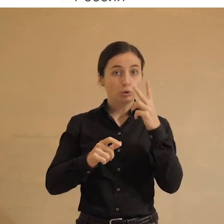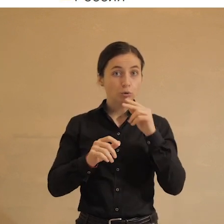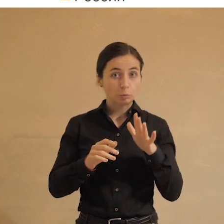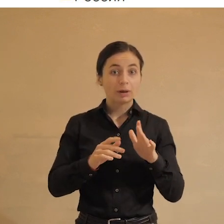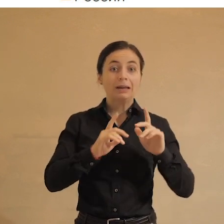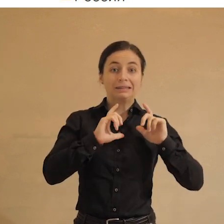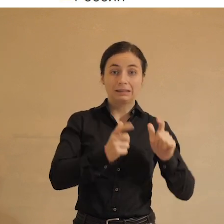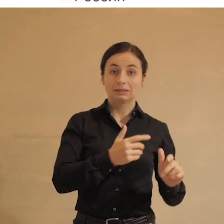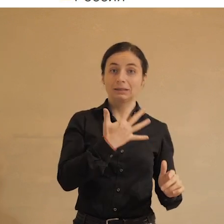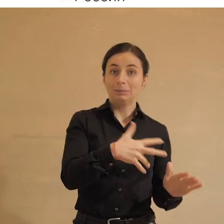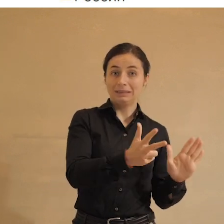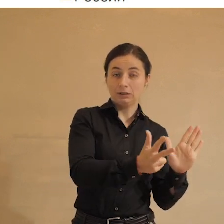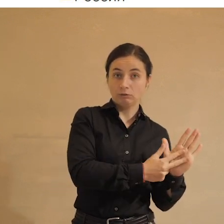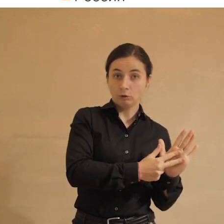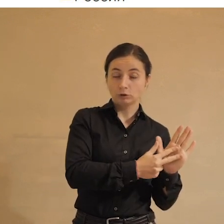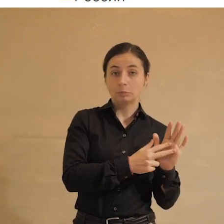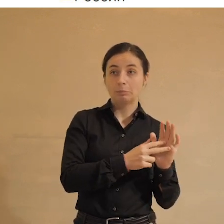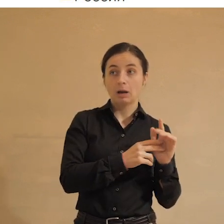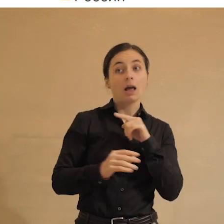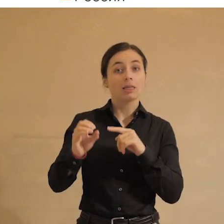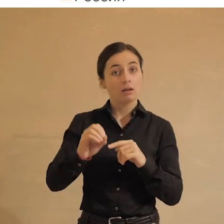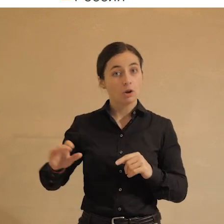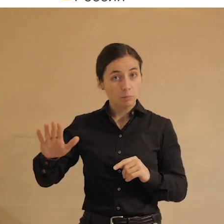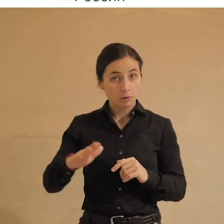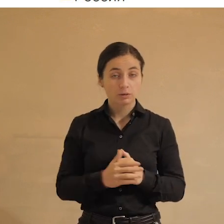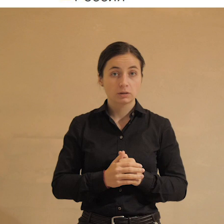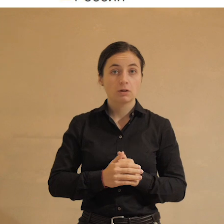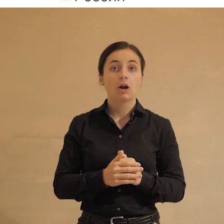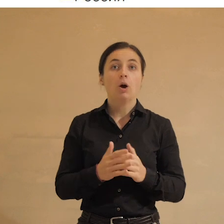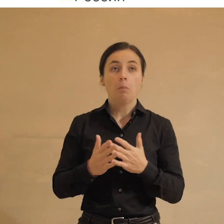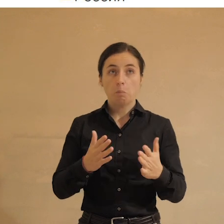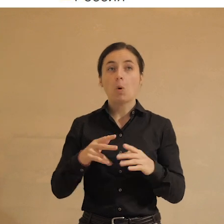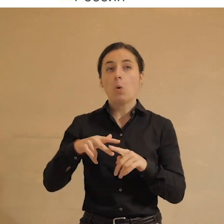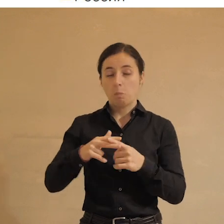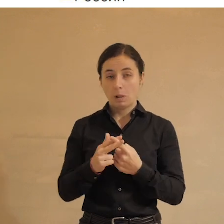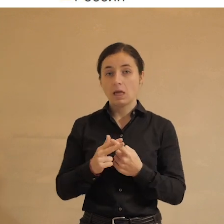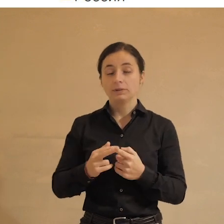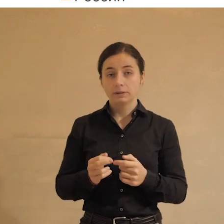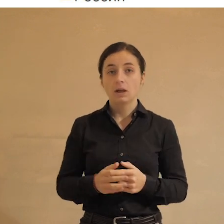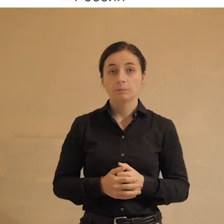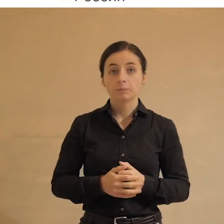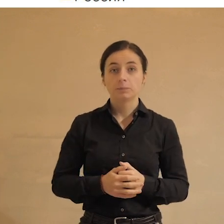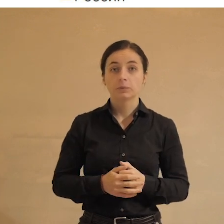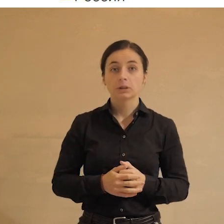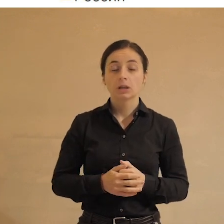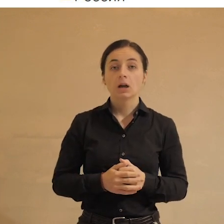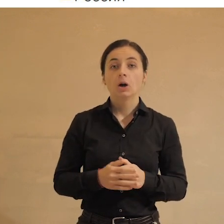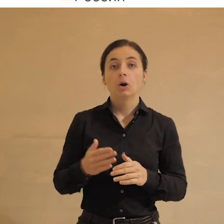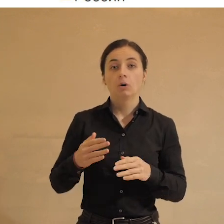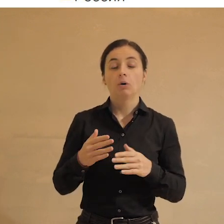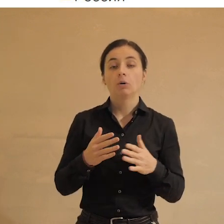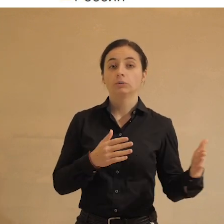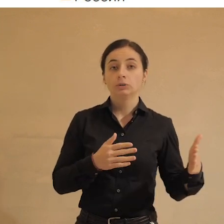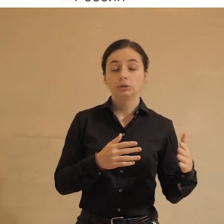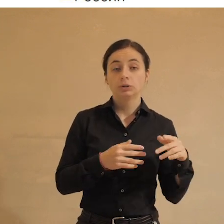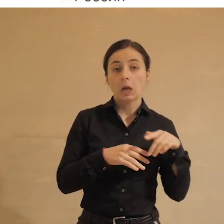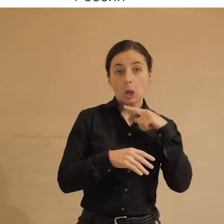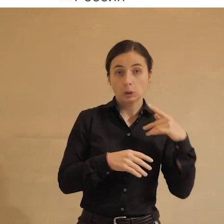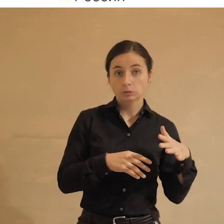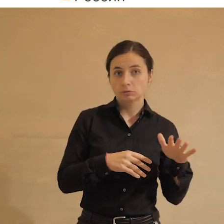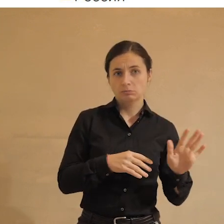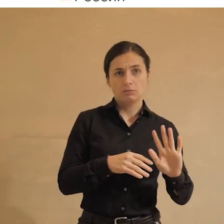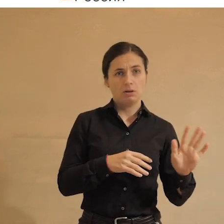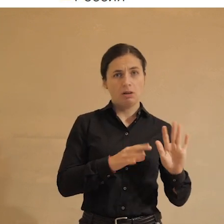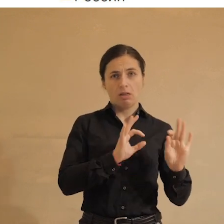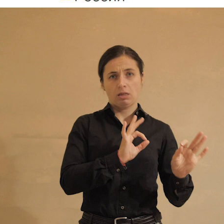Согласно 58% европейцев, большая половина, нельзя говорить большая половина, большая часть российских опрошенных считает,